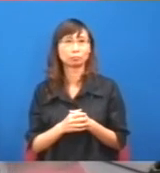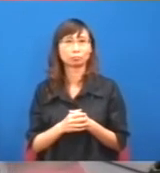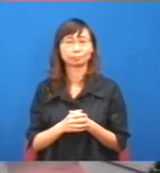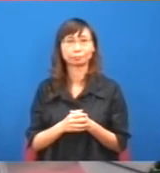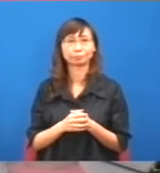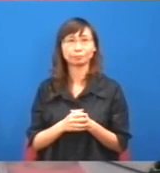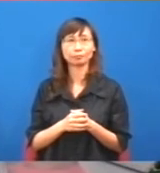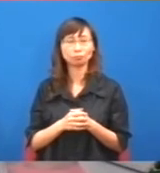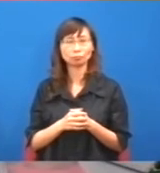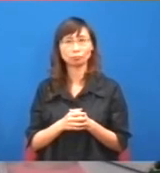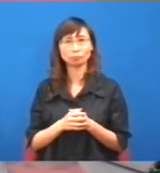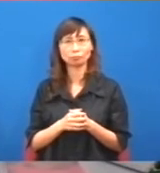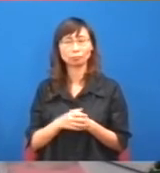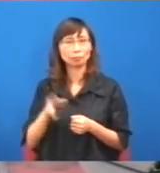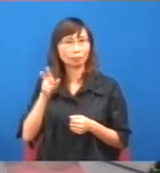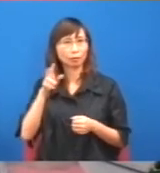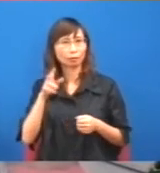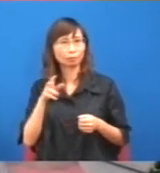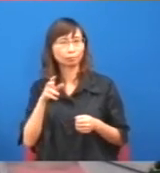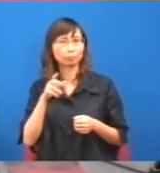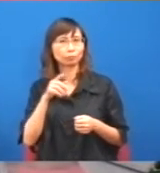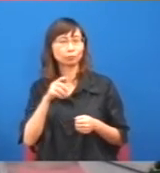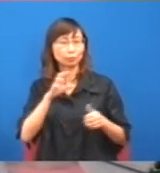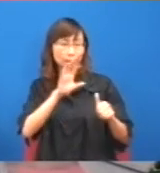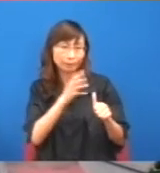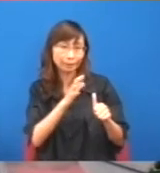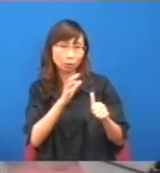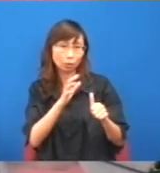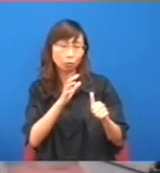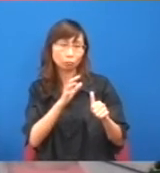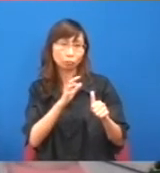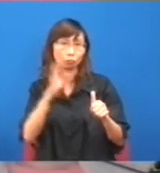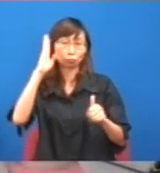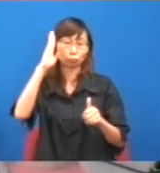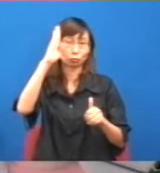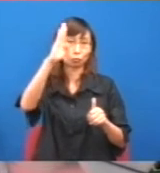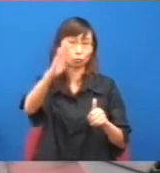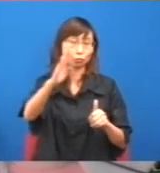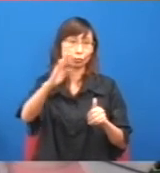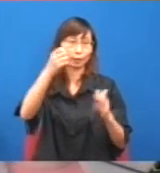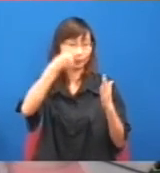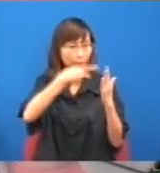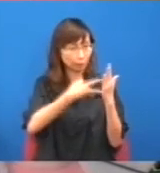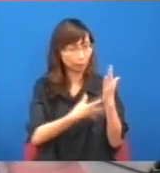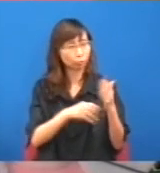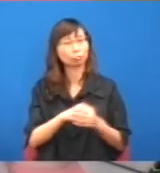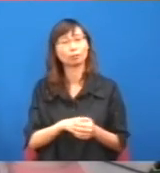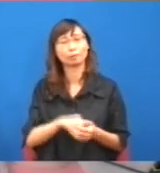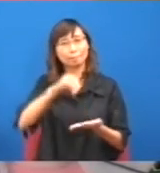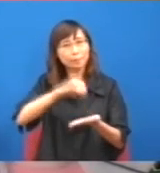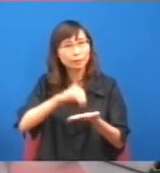原則性的,即是說,他會影響深遠開創性的制度的時候,他一定不會給你的,